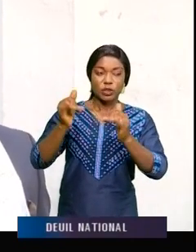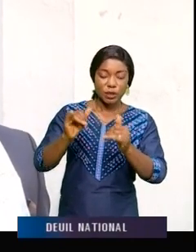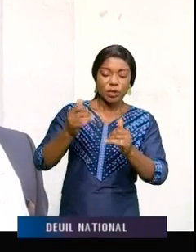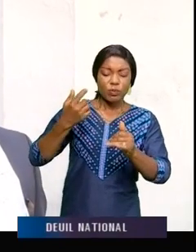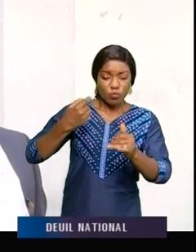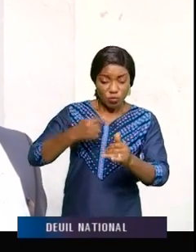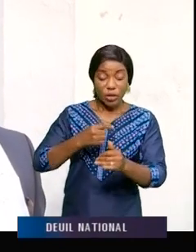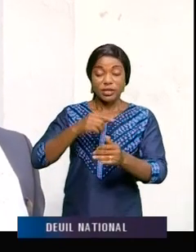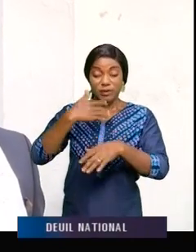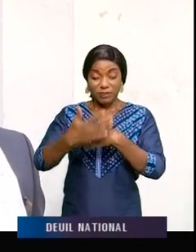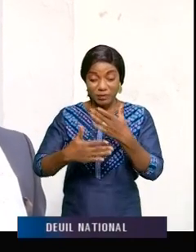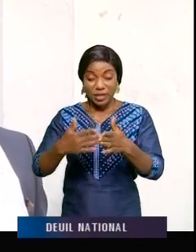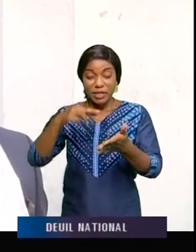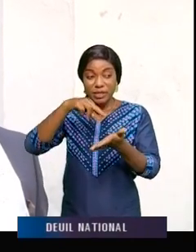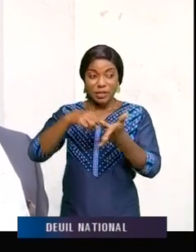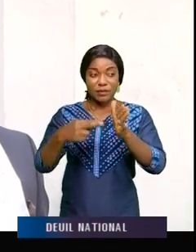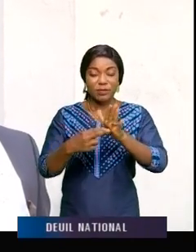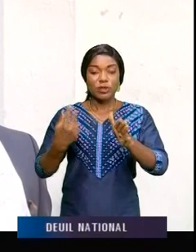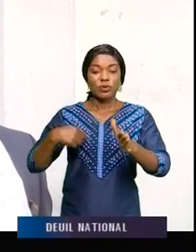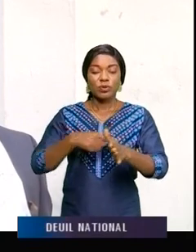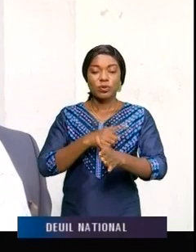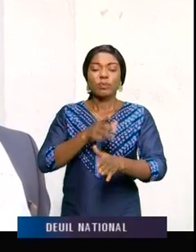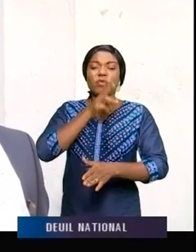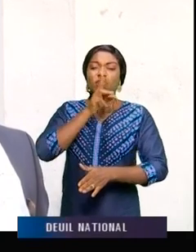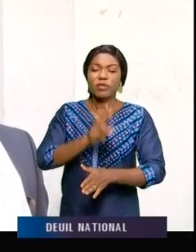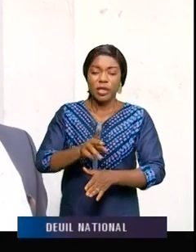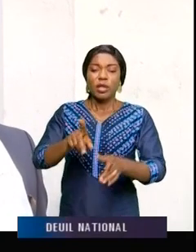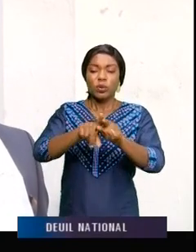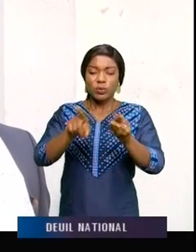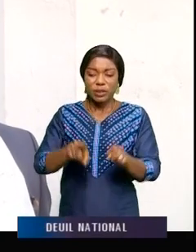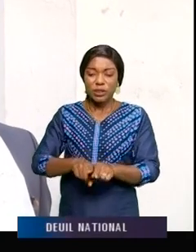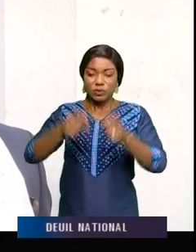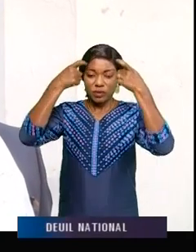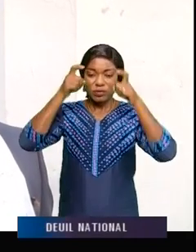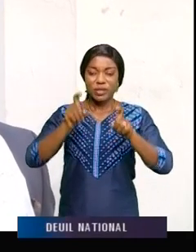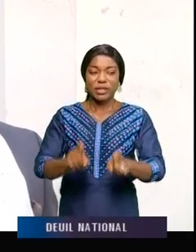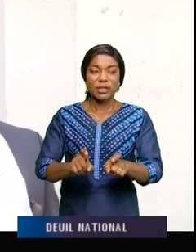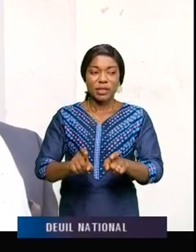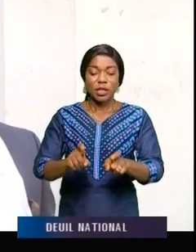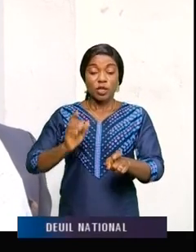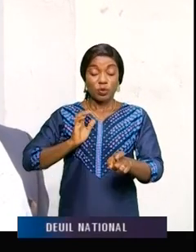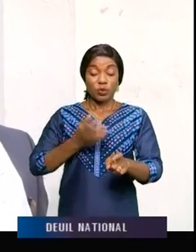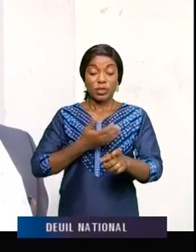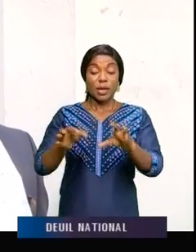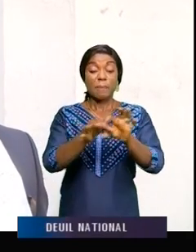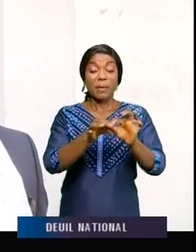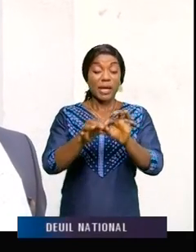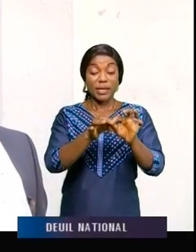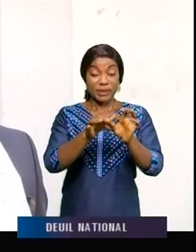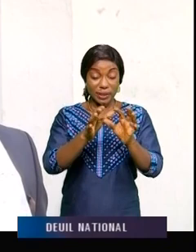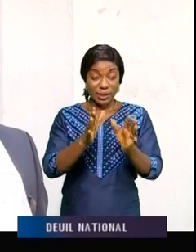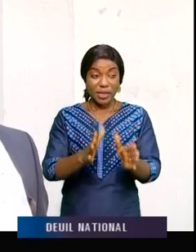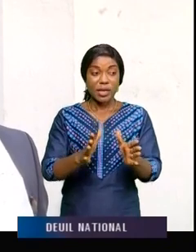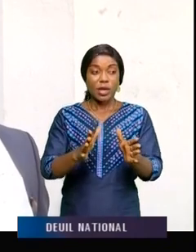c'est de dire que nous sommes fermement résolus en tout cas à notre partenaire CDP d'être